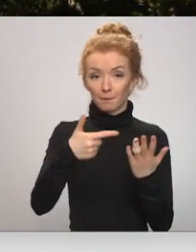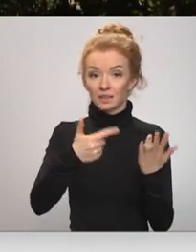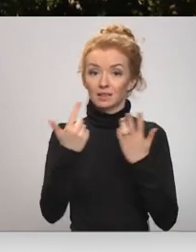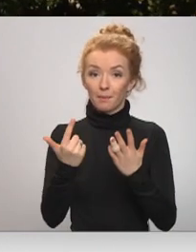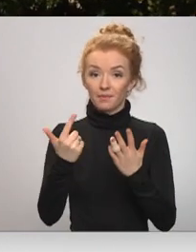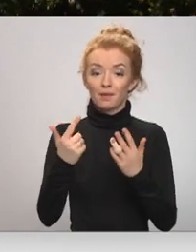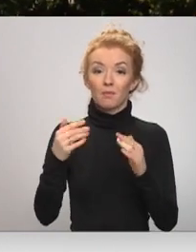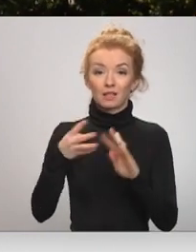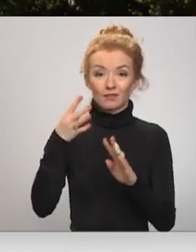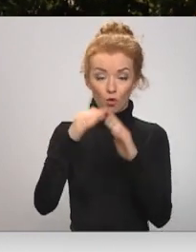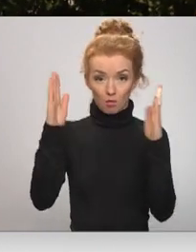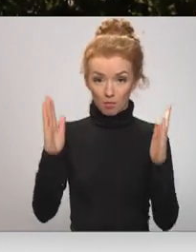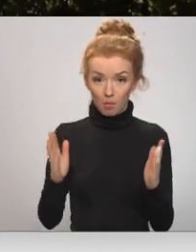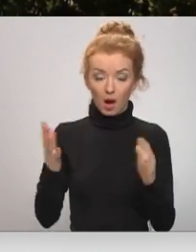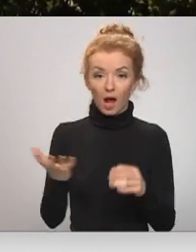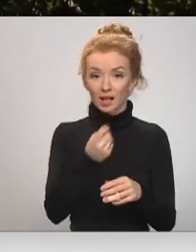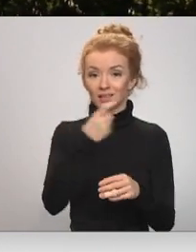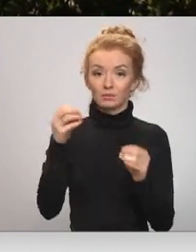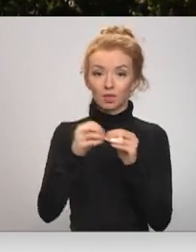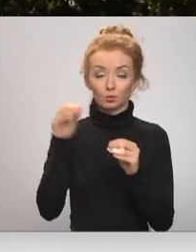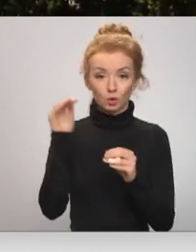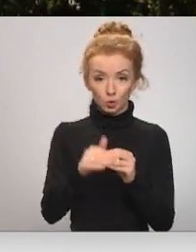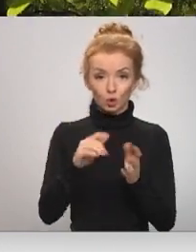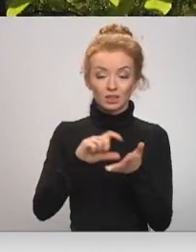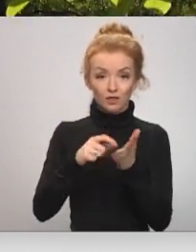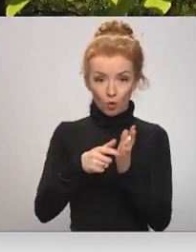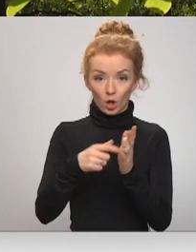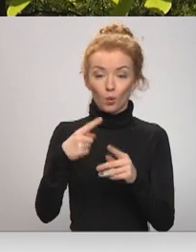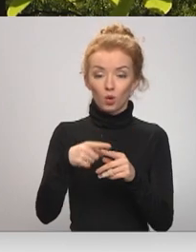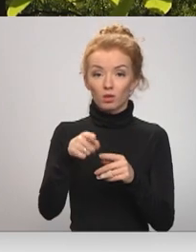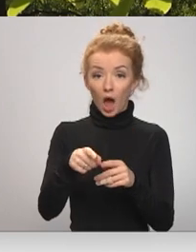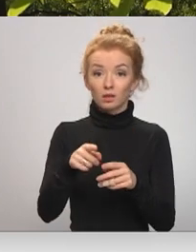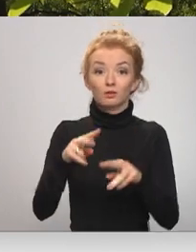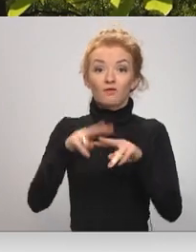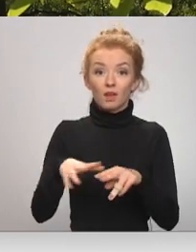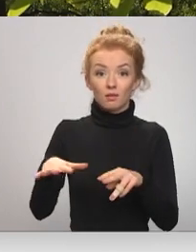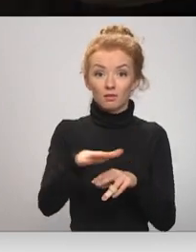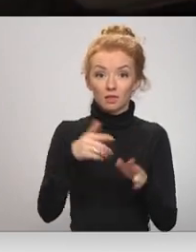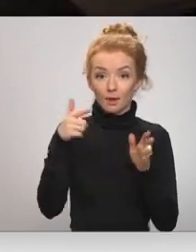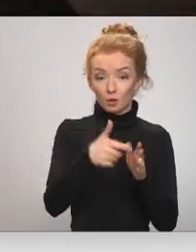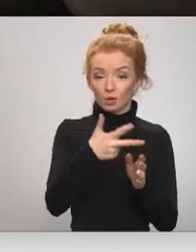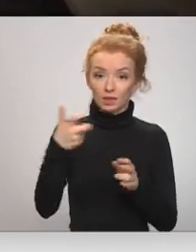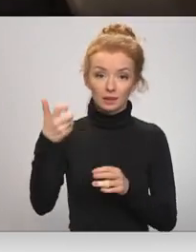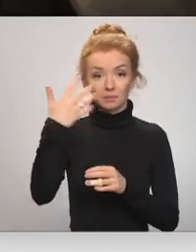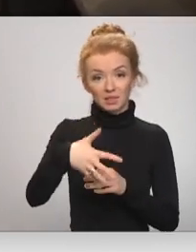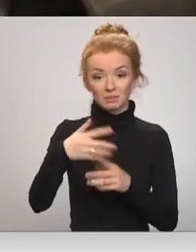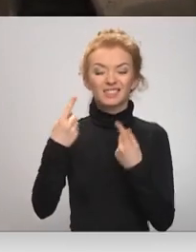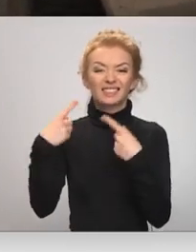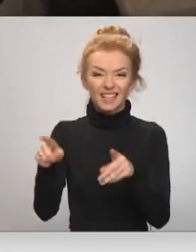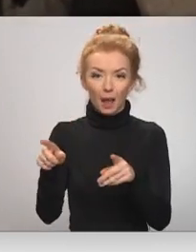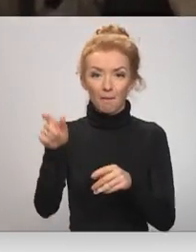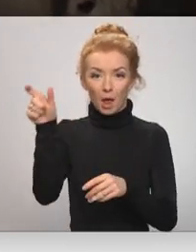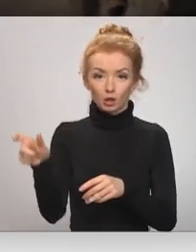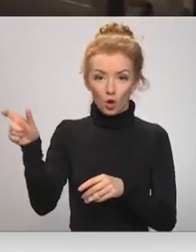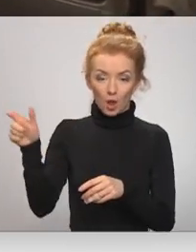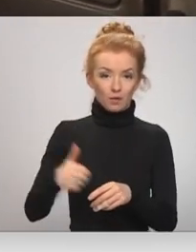dzīvojamās mājas ar 110 tūkstoši dzīvokļiem, kuras atrodas uz 7350 citām personām